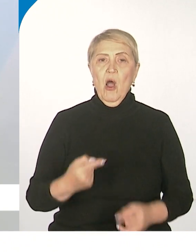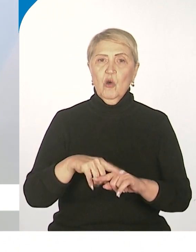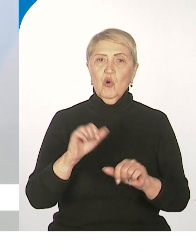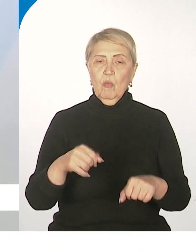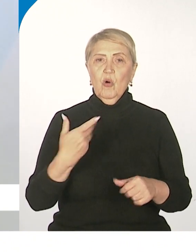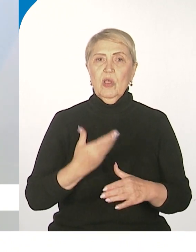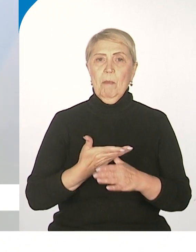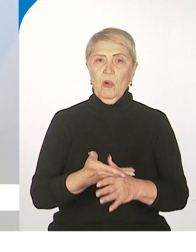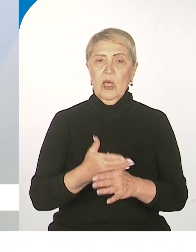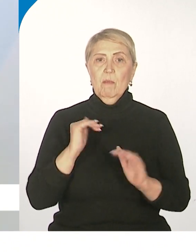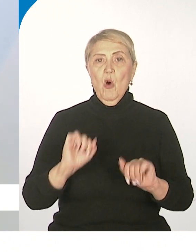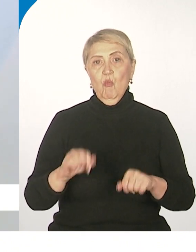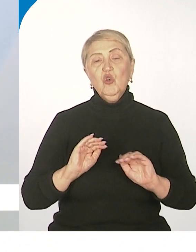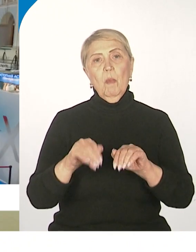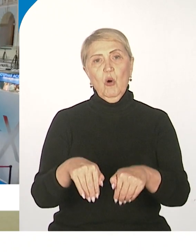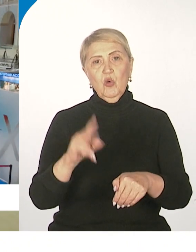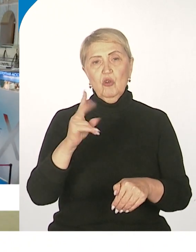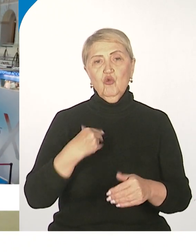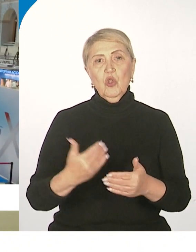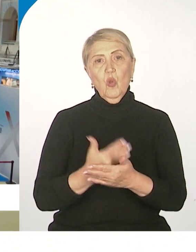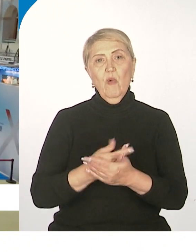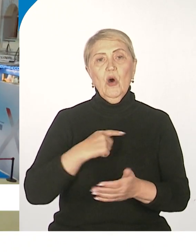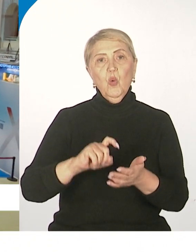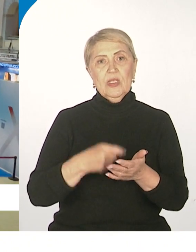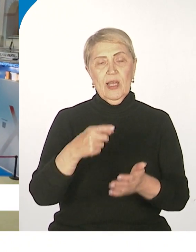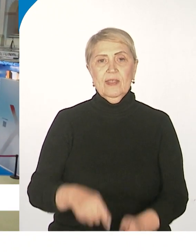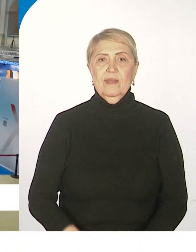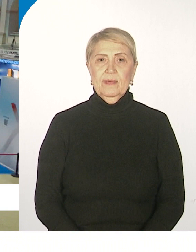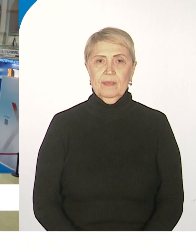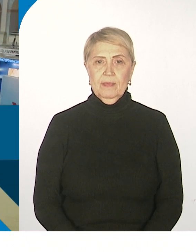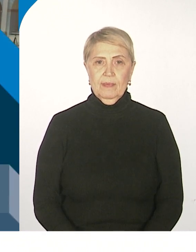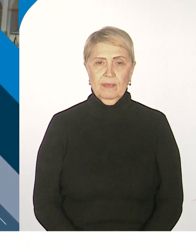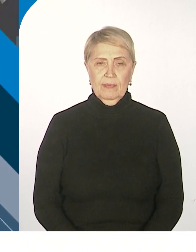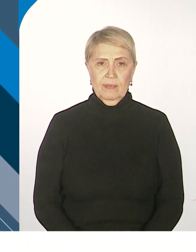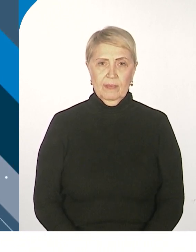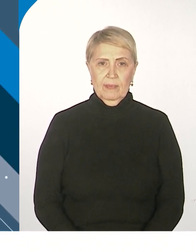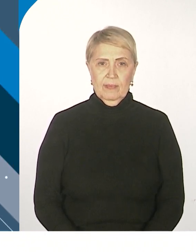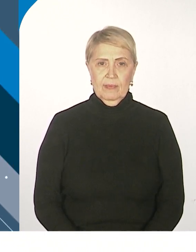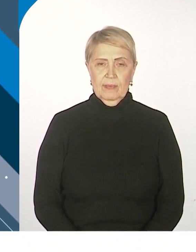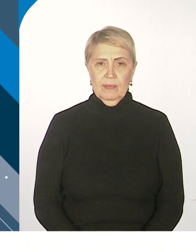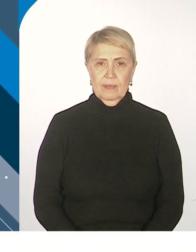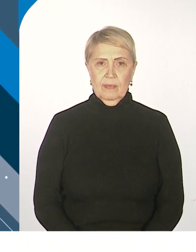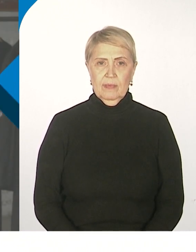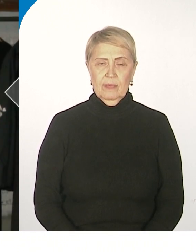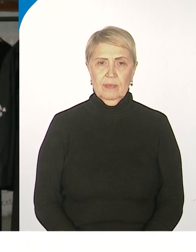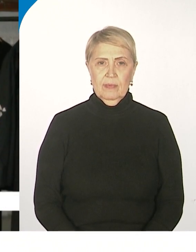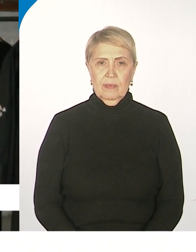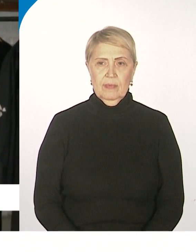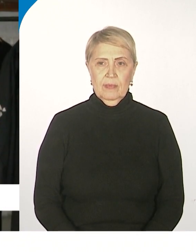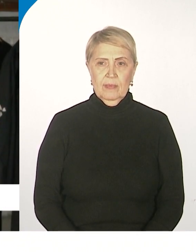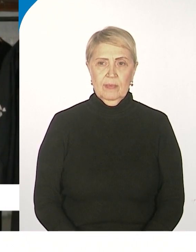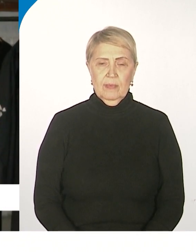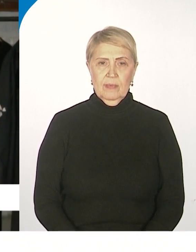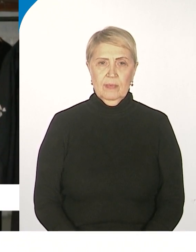глубже погрузиться и узнать что-то новое. Мария Шулешко, Олеся Куприна. Смотри Хабаровск. Именно в зоне